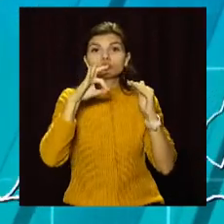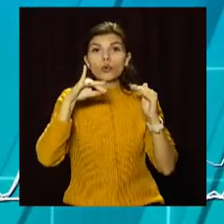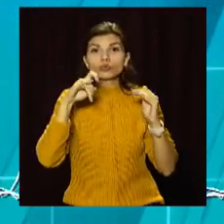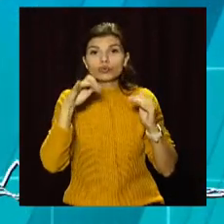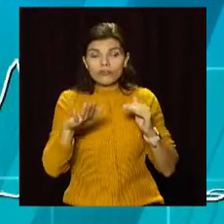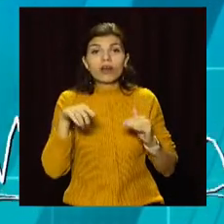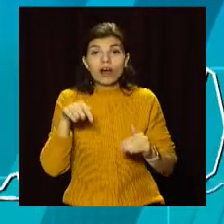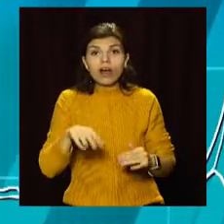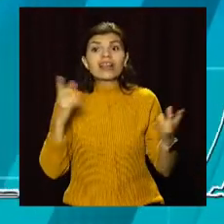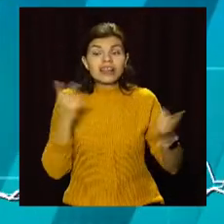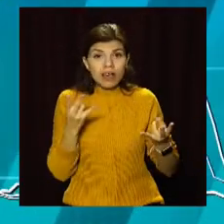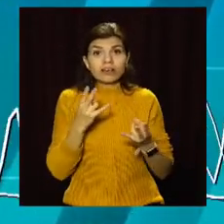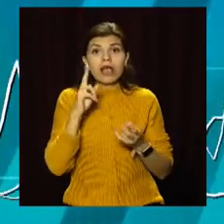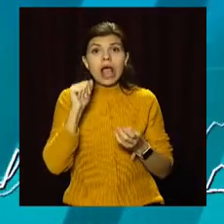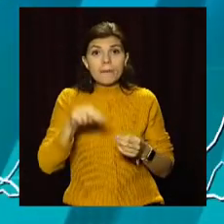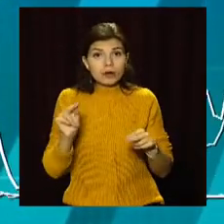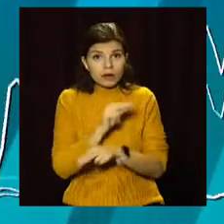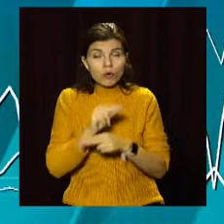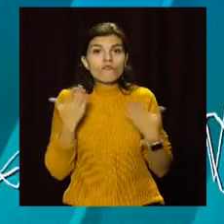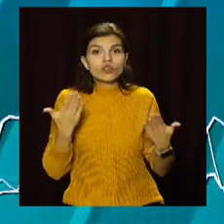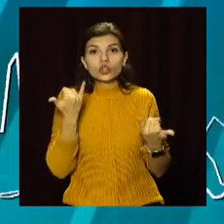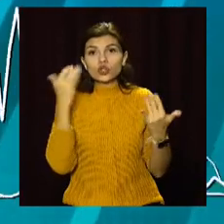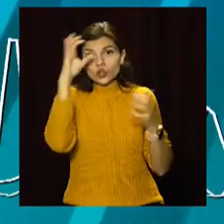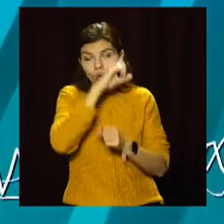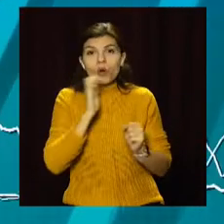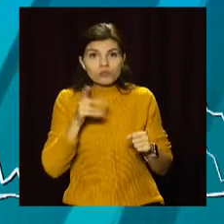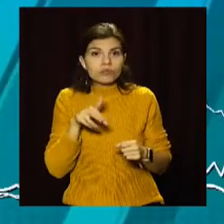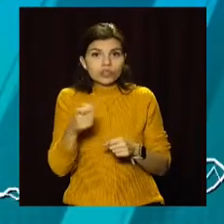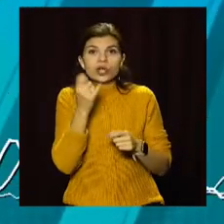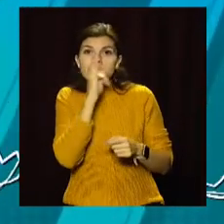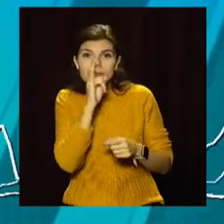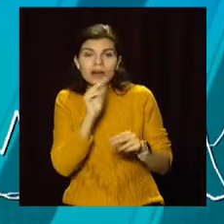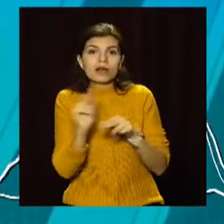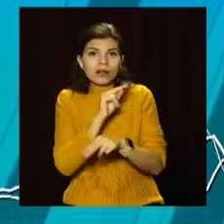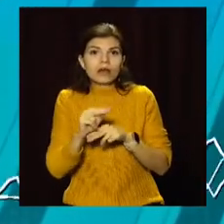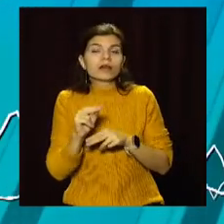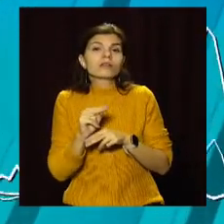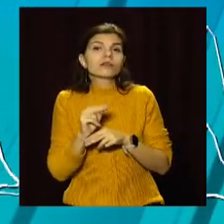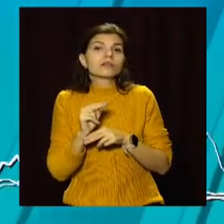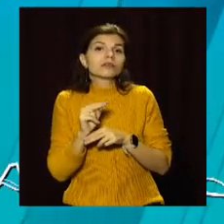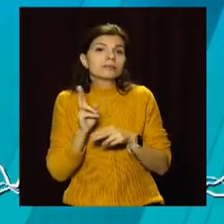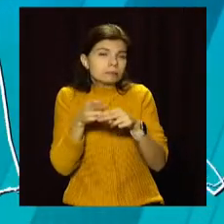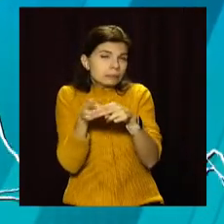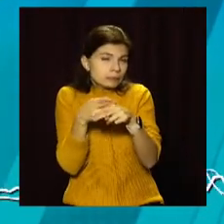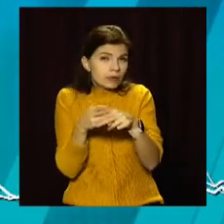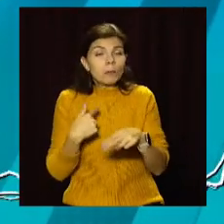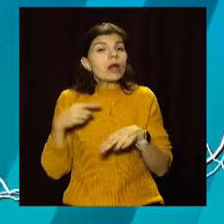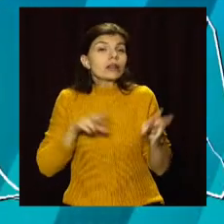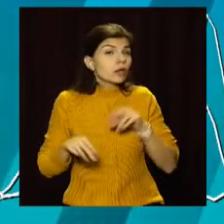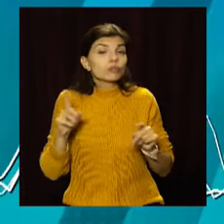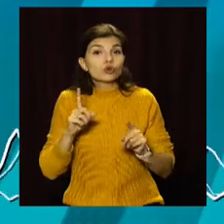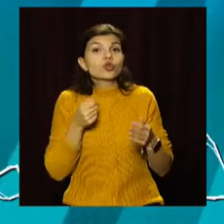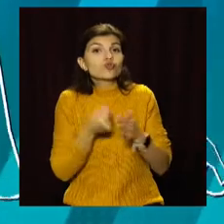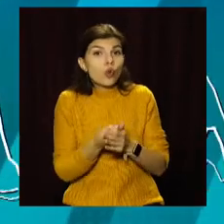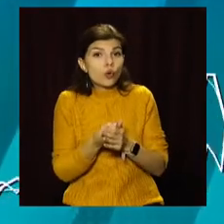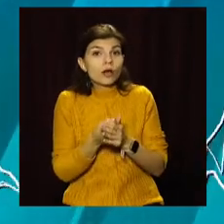капітальному ремонту. Сегодня в ночь наші путейцы выйдут і произведуть небольшой профилактичий ремонт. Ми надеємся, що до